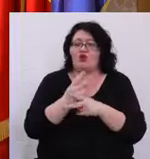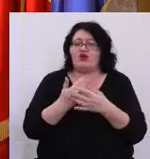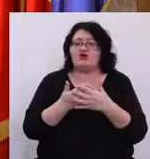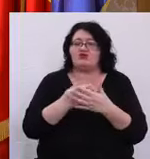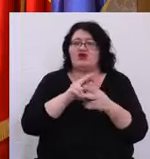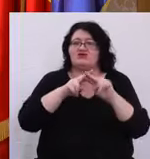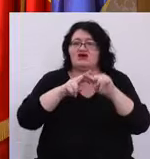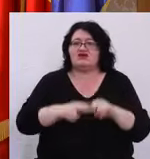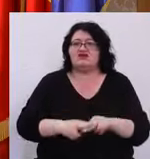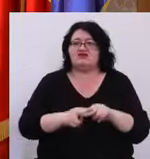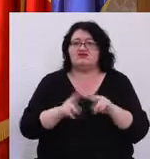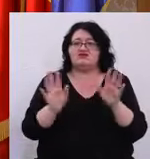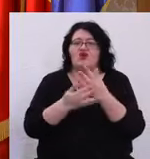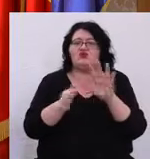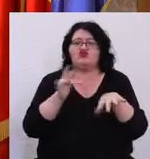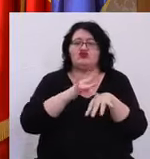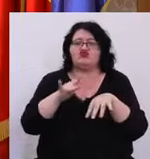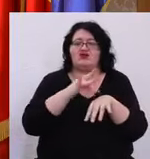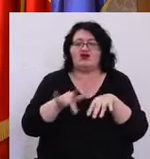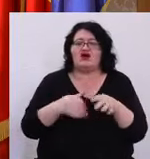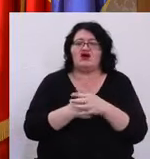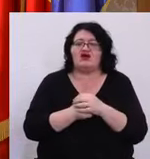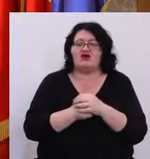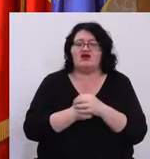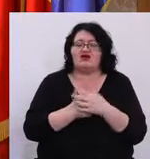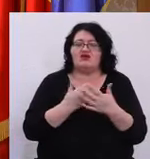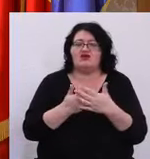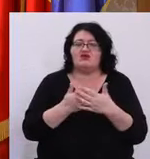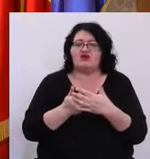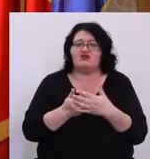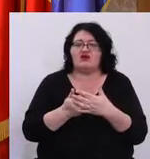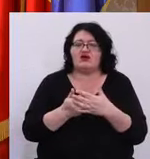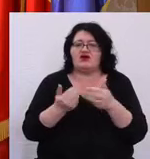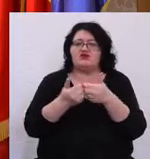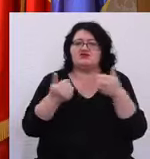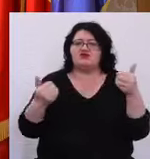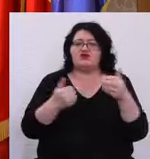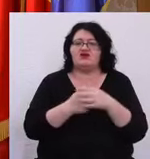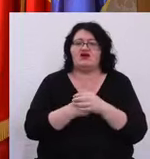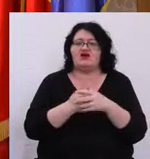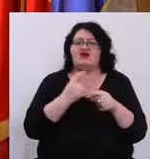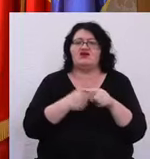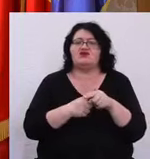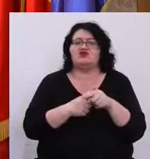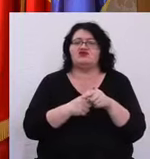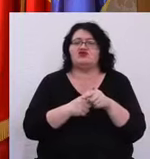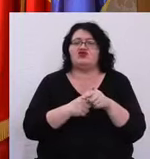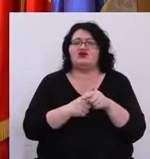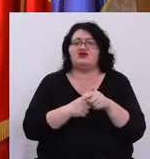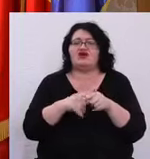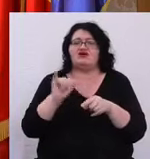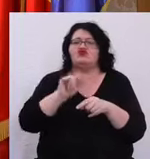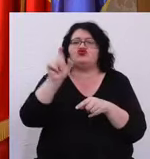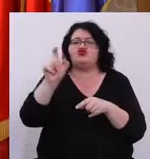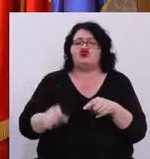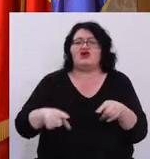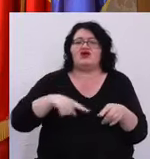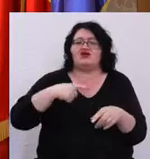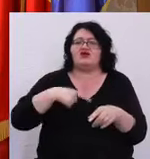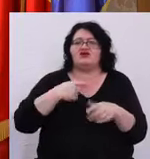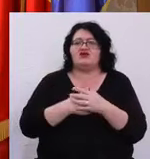rezist orice fel de încercare De a dezbina și de a defini Cine este